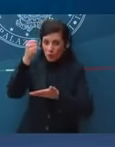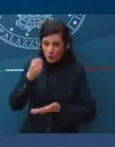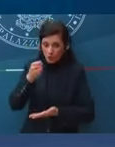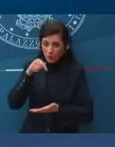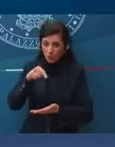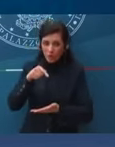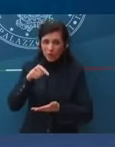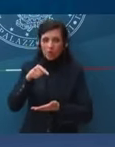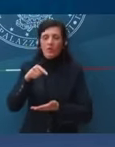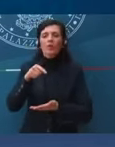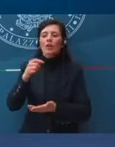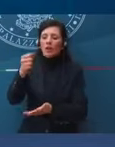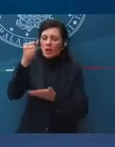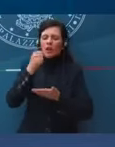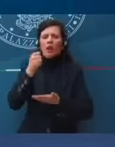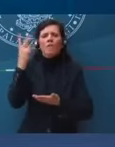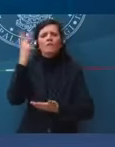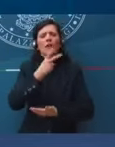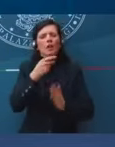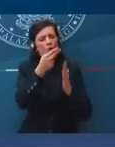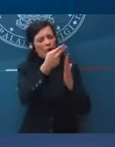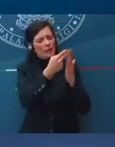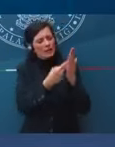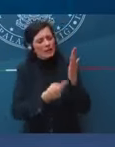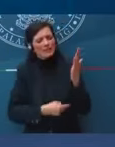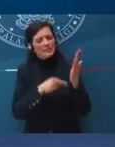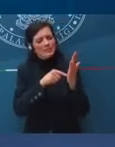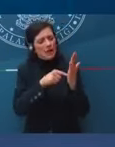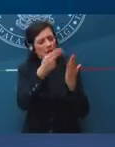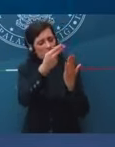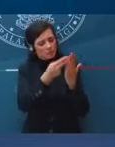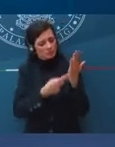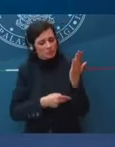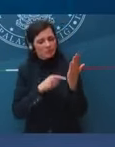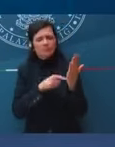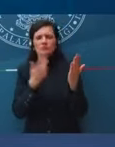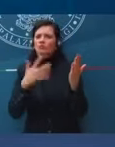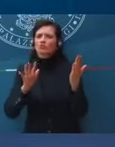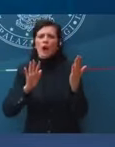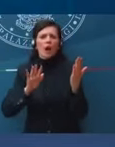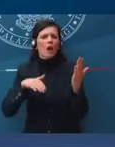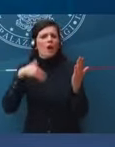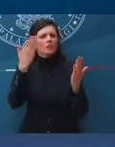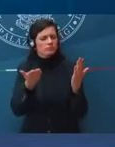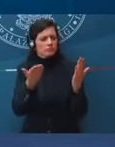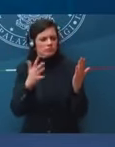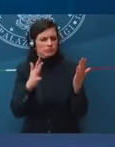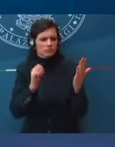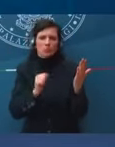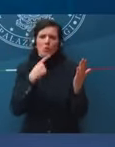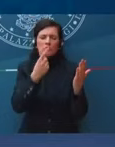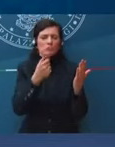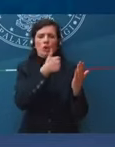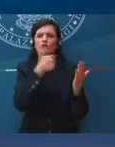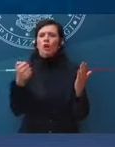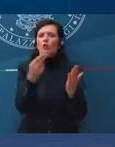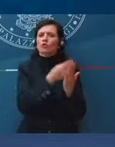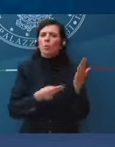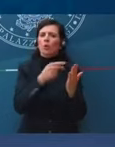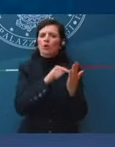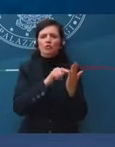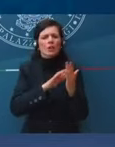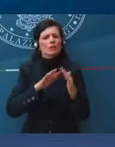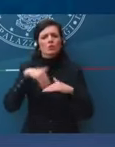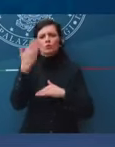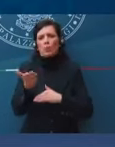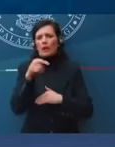lavori, una lista che ormai credo che abbia superato i cento progetti e che